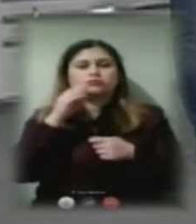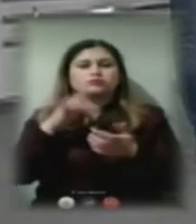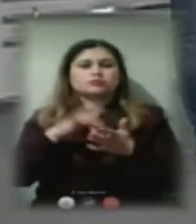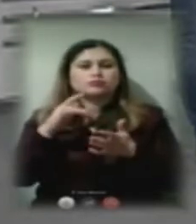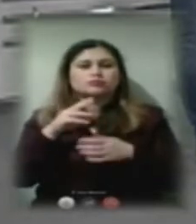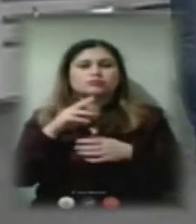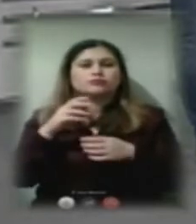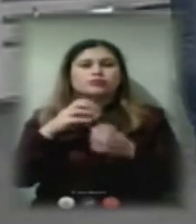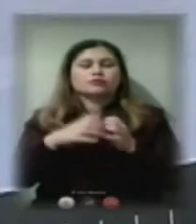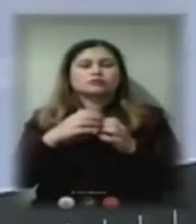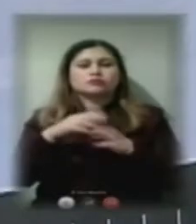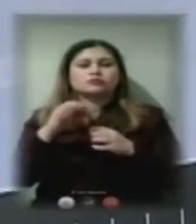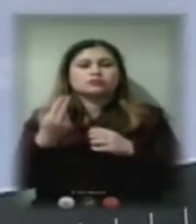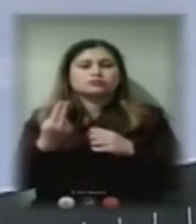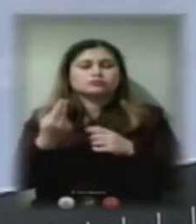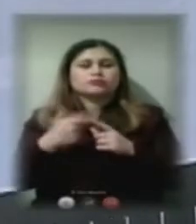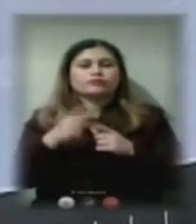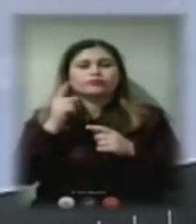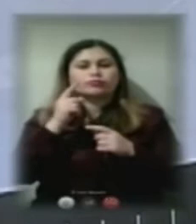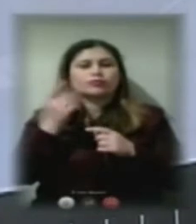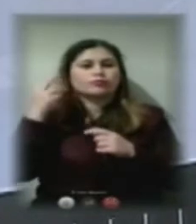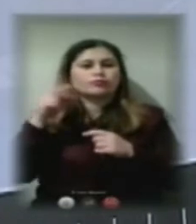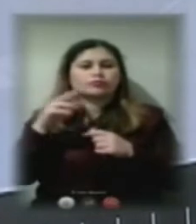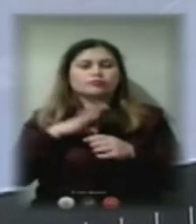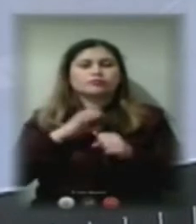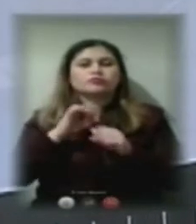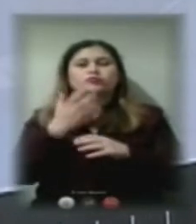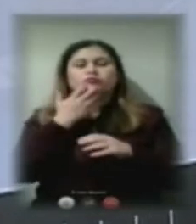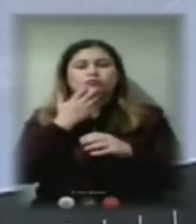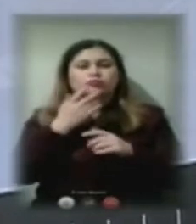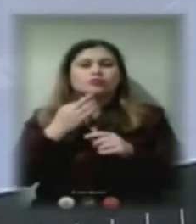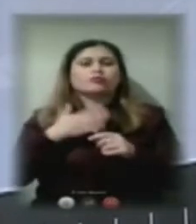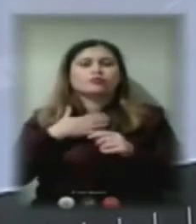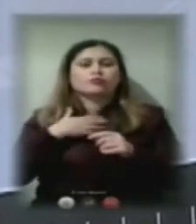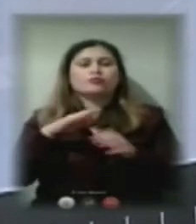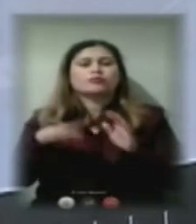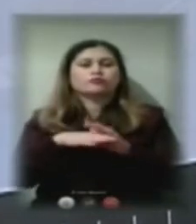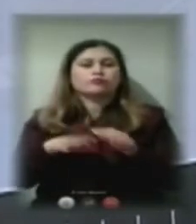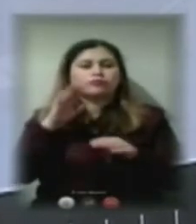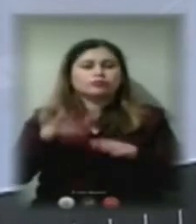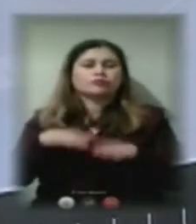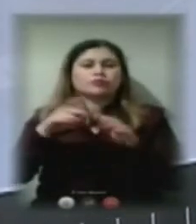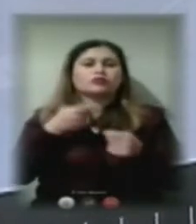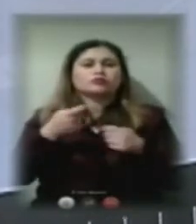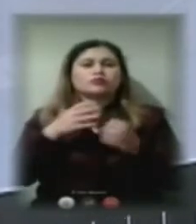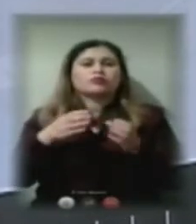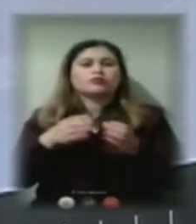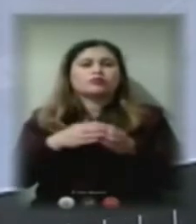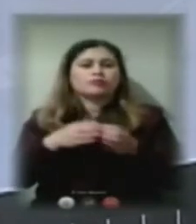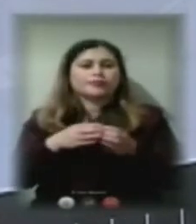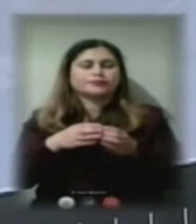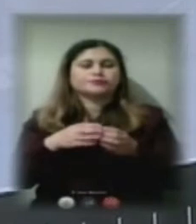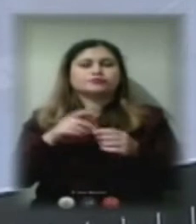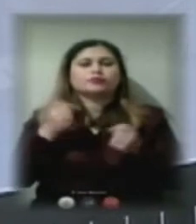Херсонська ТЕЦ». Минулої п'ятниці ТЕЦ спустило тепло, але наш підвал затопило. Керуюча компанія просто